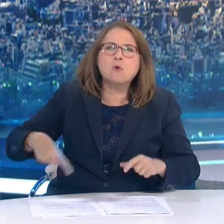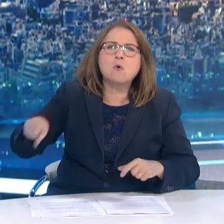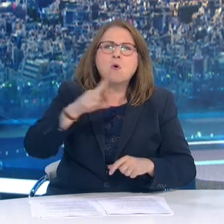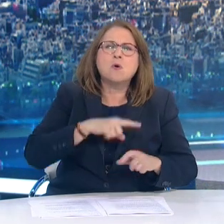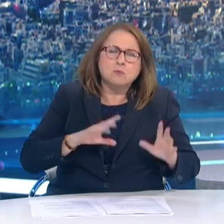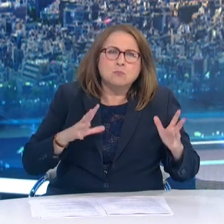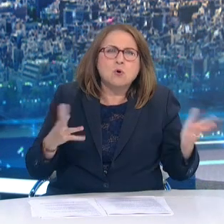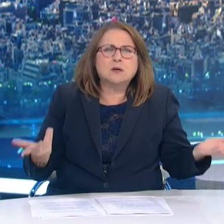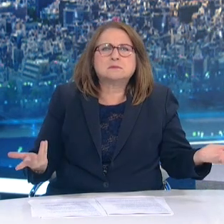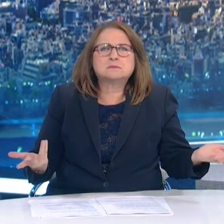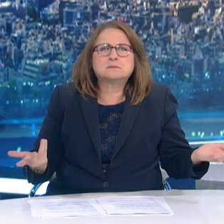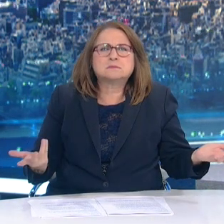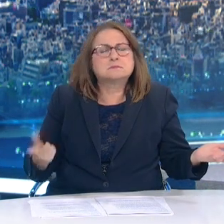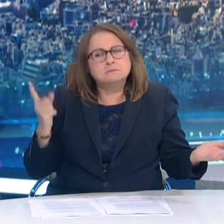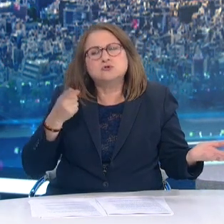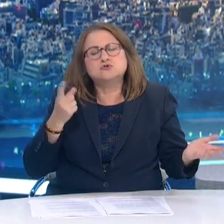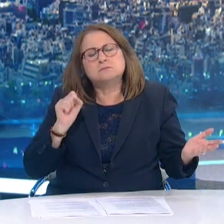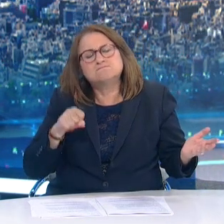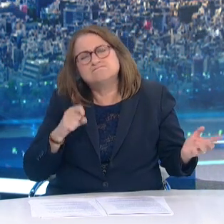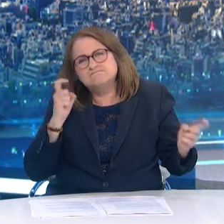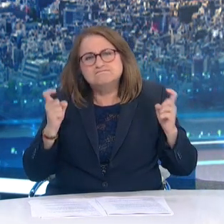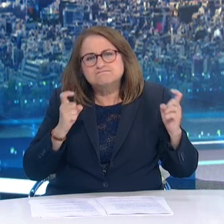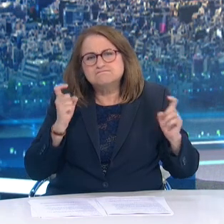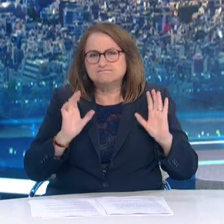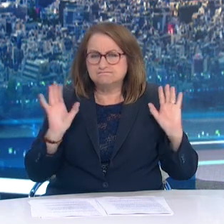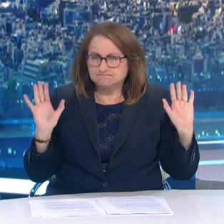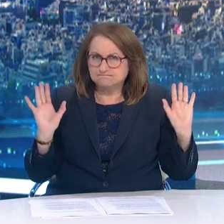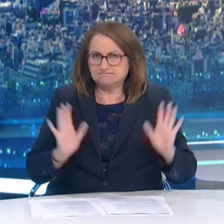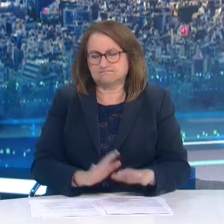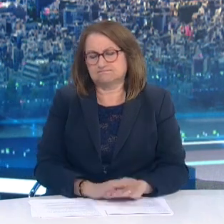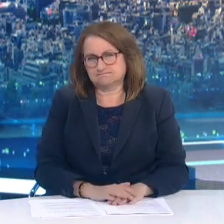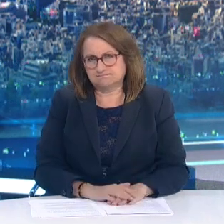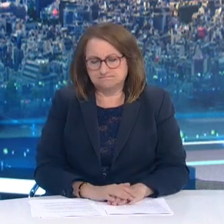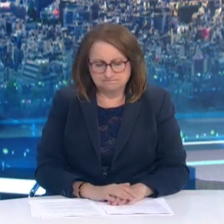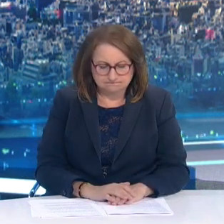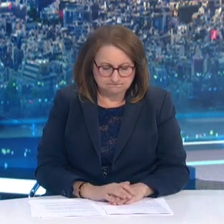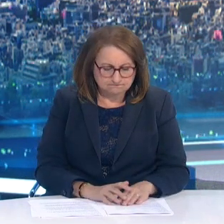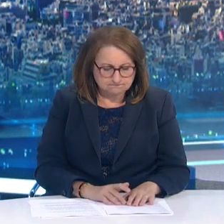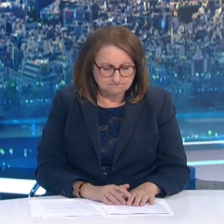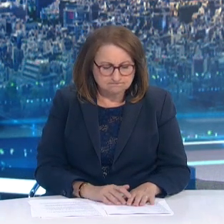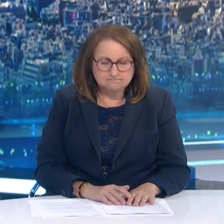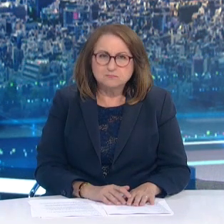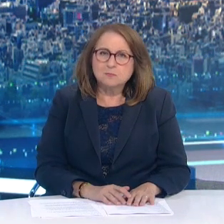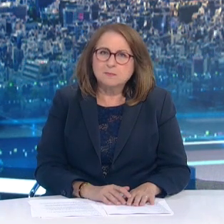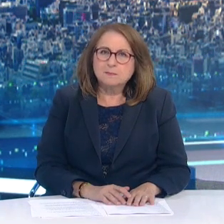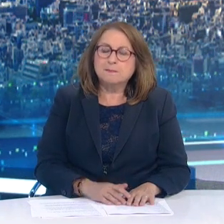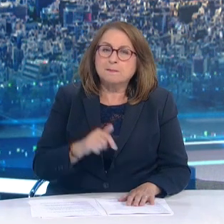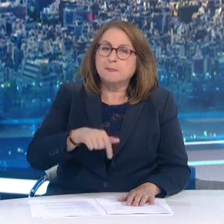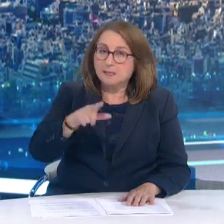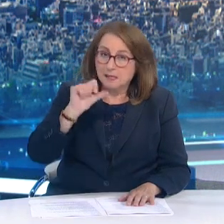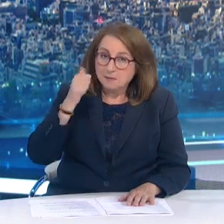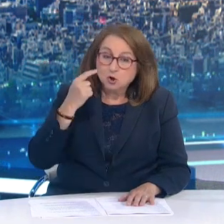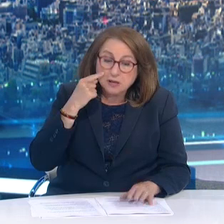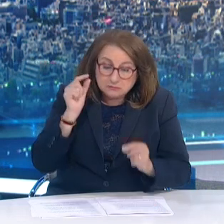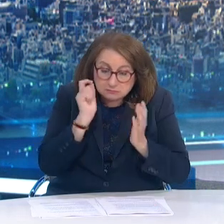το χειμώνα είναι πολύ πιθανό Και όχι μόνο φέτος το χειμώνα Δεν ξέρουμε πώς θα είναι οι επόμενες χρινές Είναι πολύ νωρίς να πούμε Κοιτάμε προσεκτικά τα